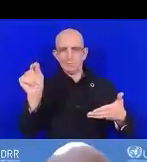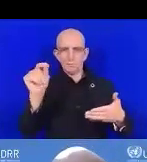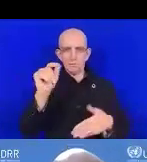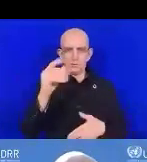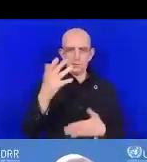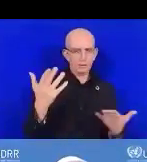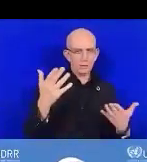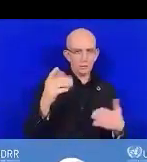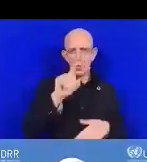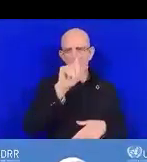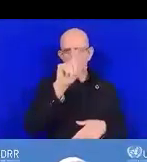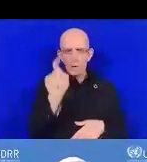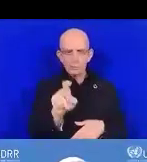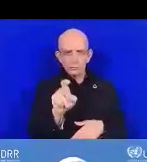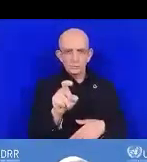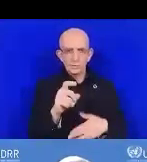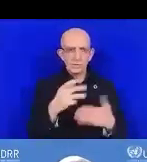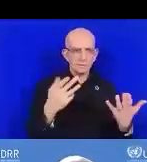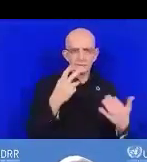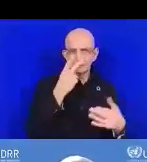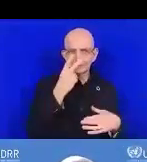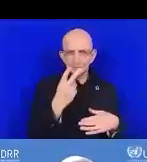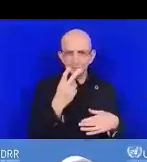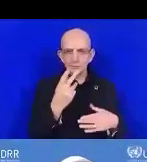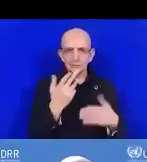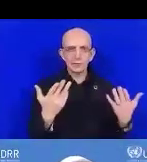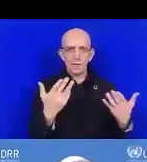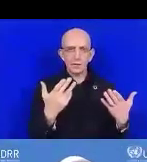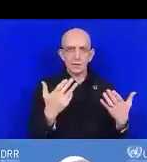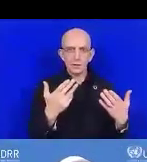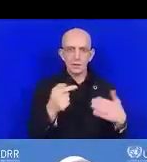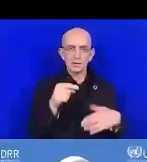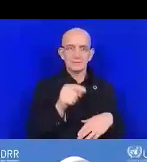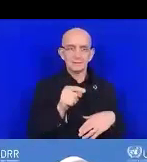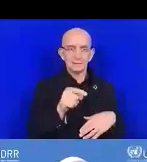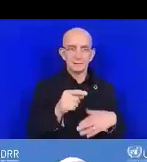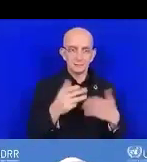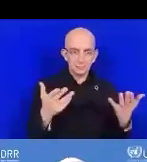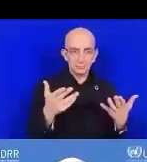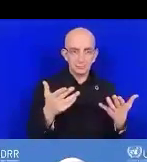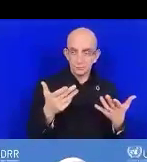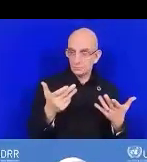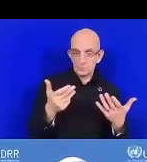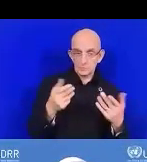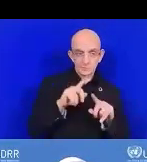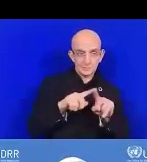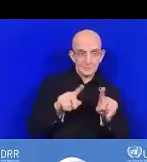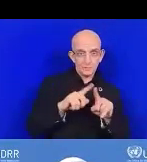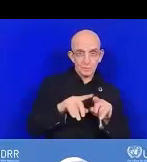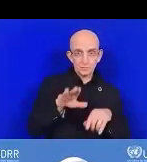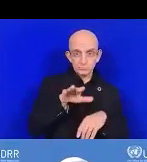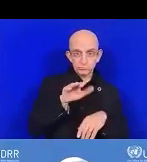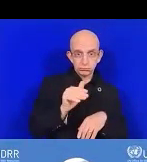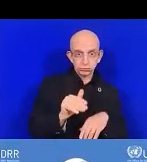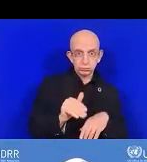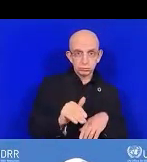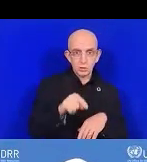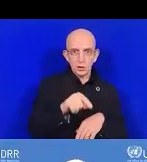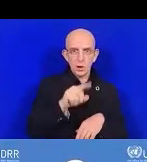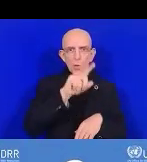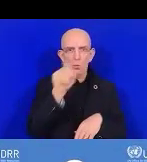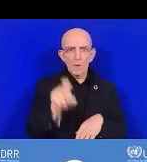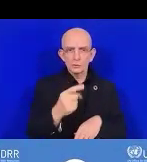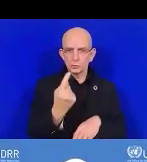un qui parle des problèmes du gouvernement. Nous regardons les questions liées à l'organisation, la coordination et la